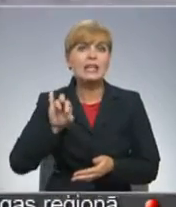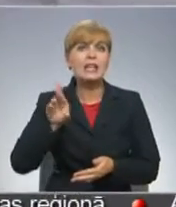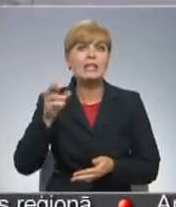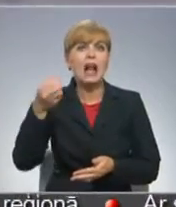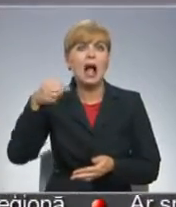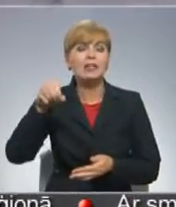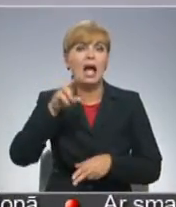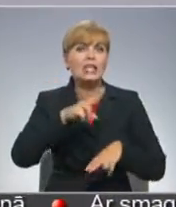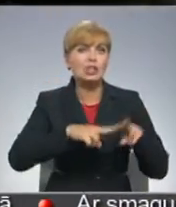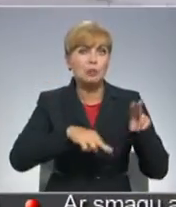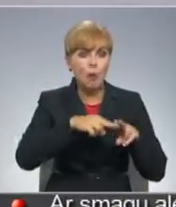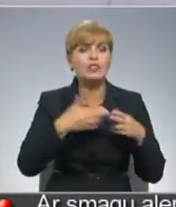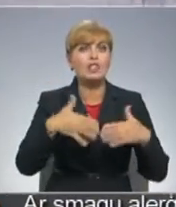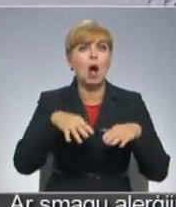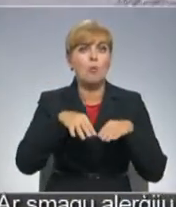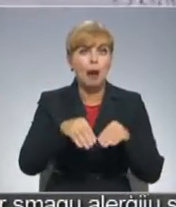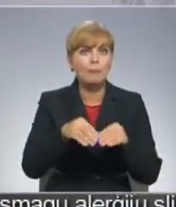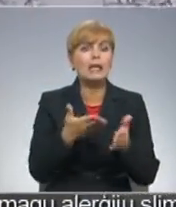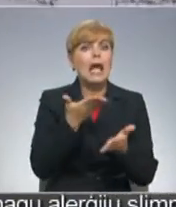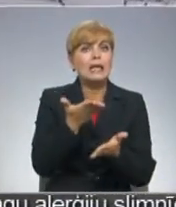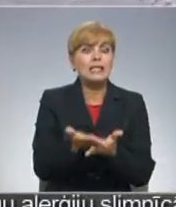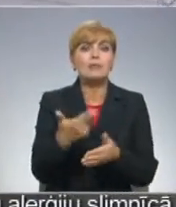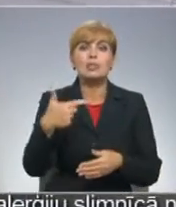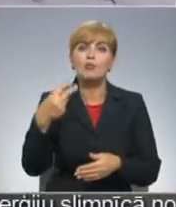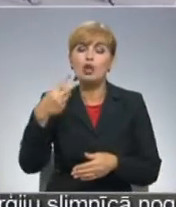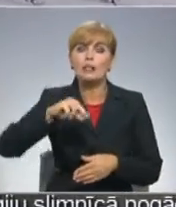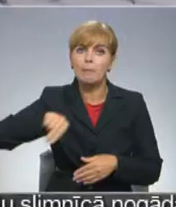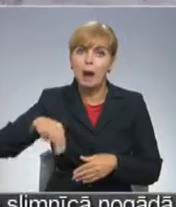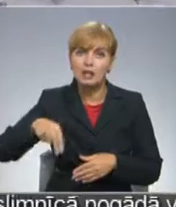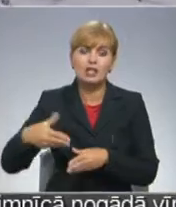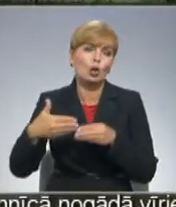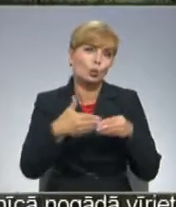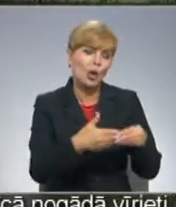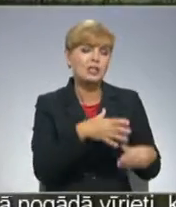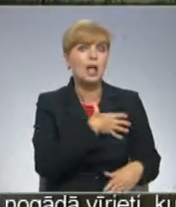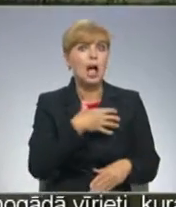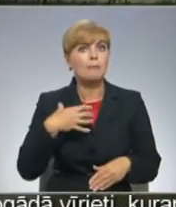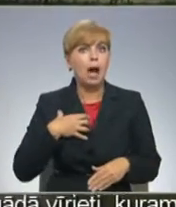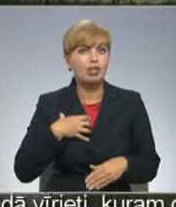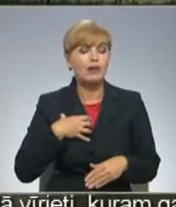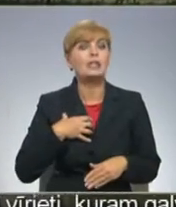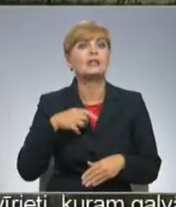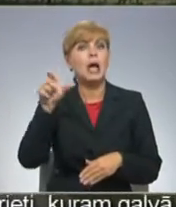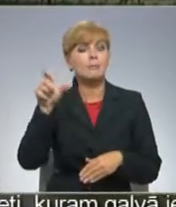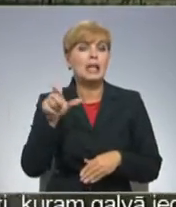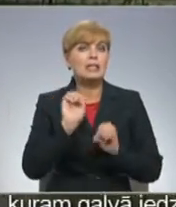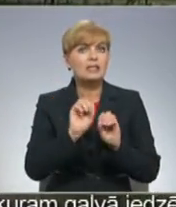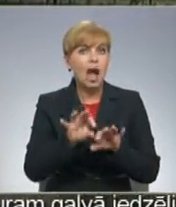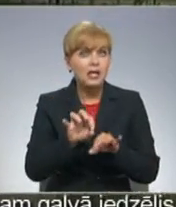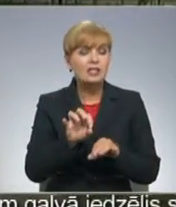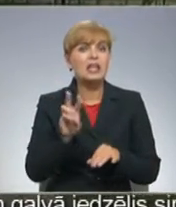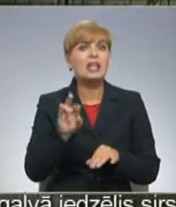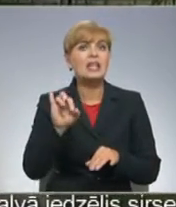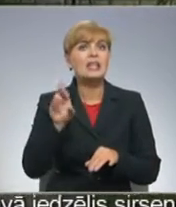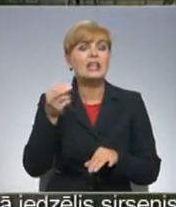tiegažos. Tas nu ir paveikts un iesniegumas ar 74 parakstiem tiks nogādāts pašvaldībā. Ilvars stāstāk, hidrans ciemā ir ļoti